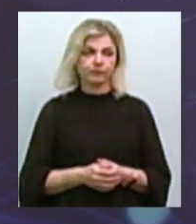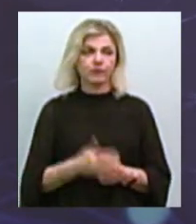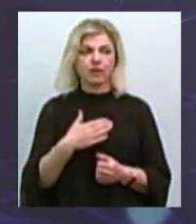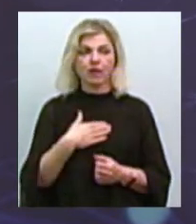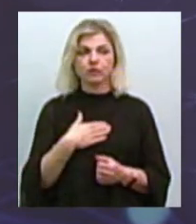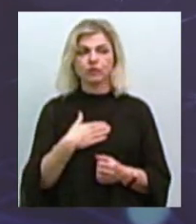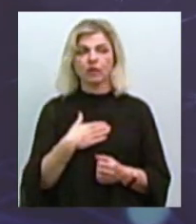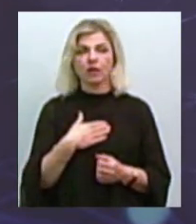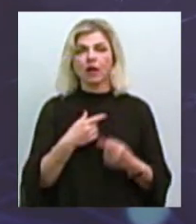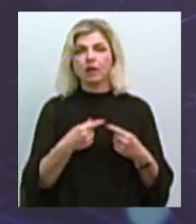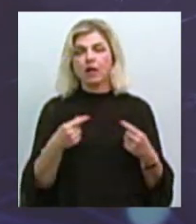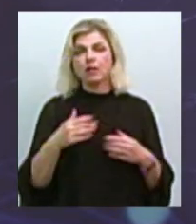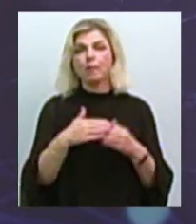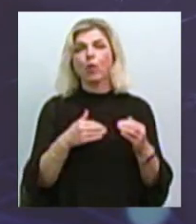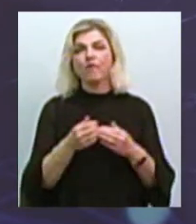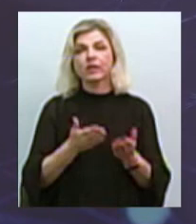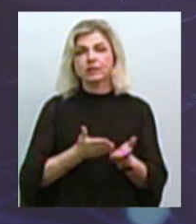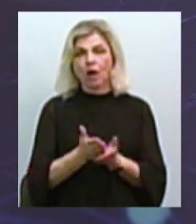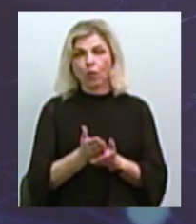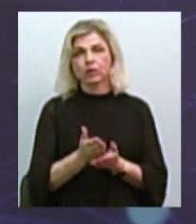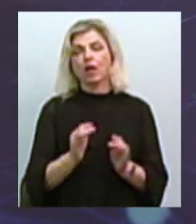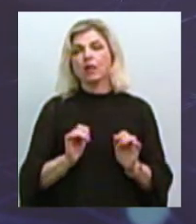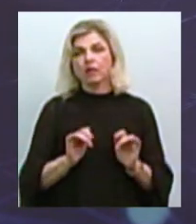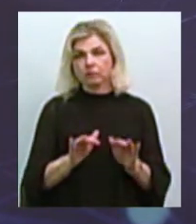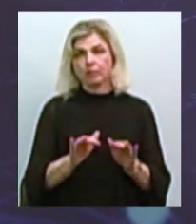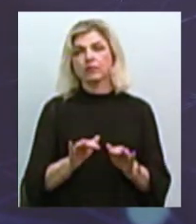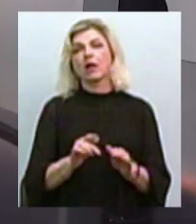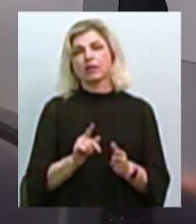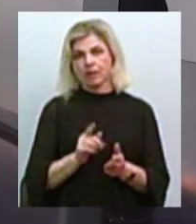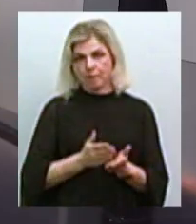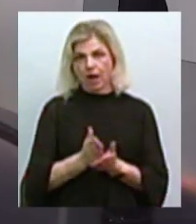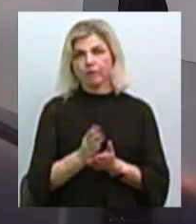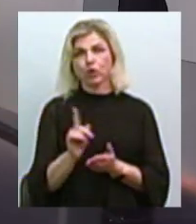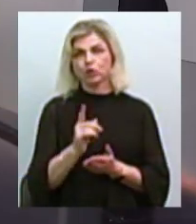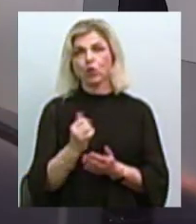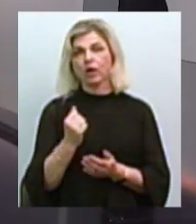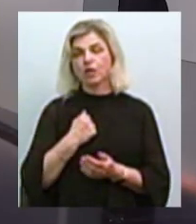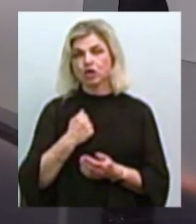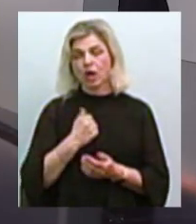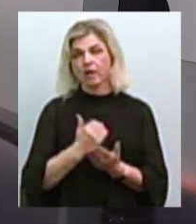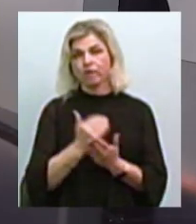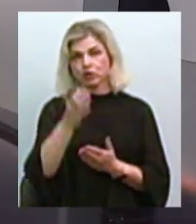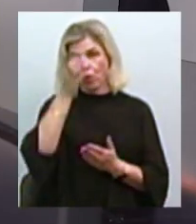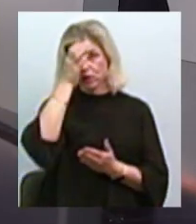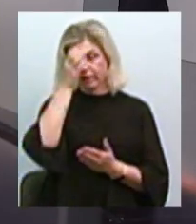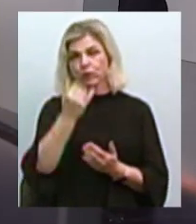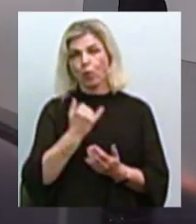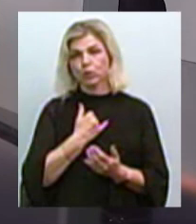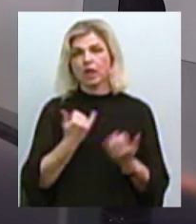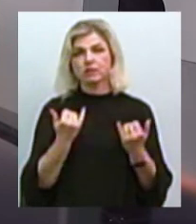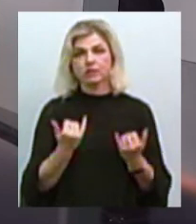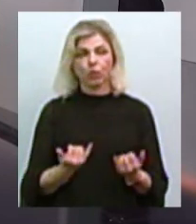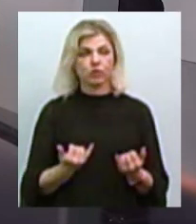профорієнтаційні заходи спрямовані на те, що на сьогодні, на жаль, вища освіта у нас сьогодні не